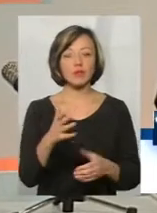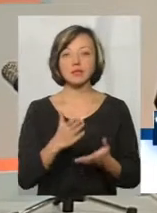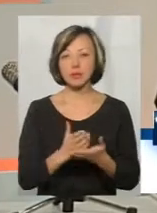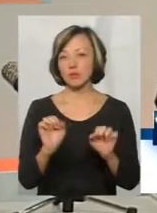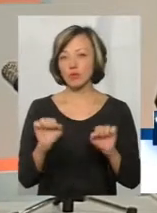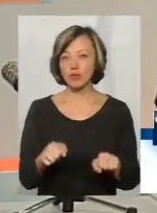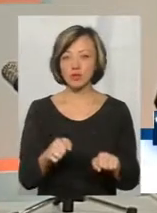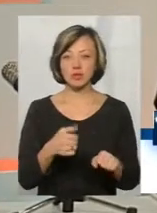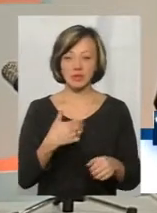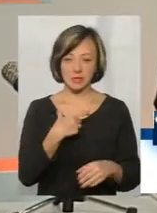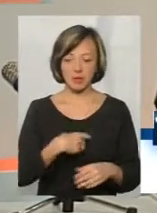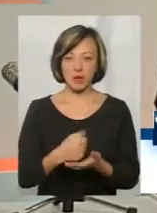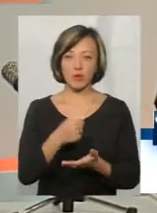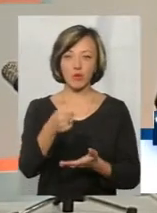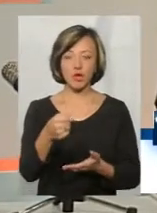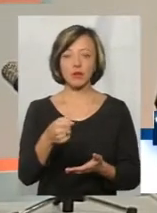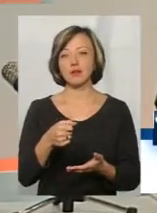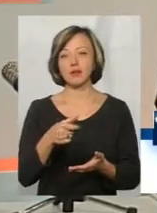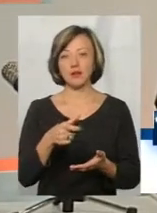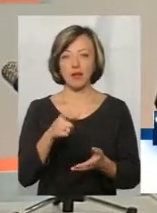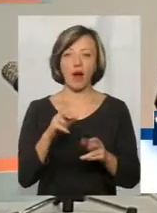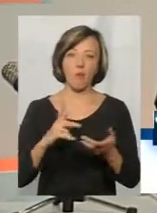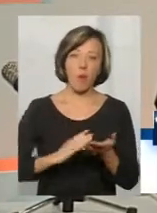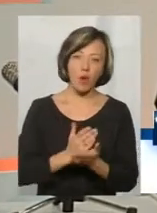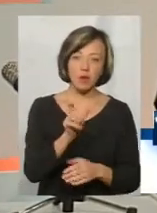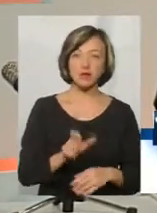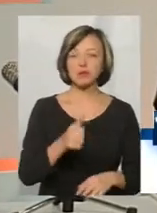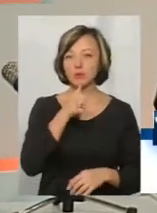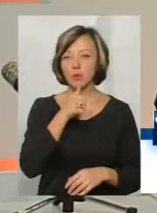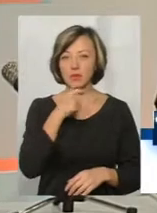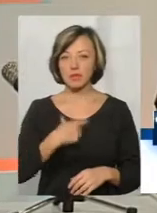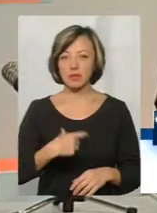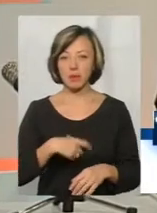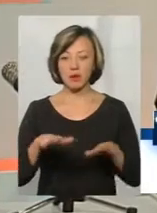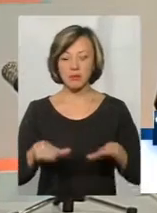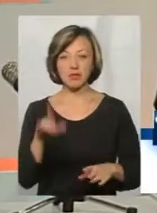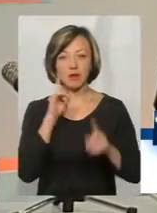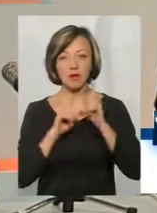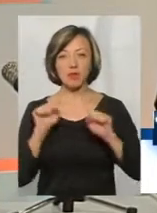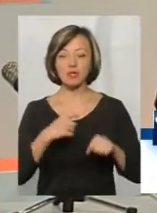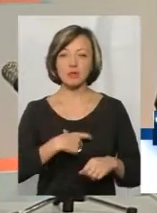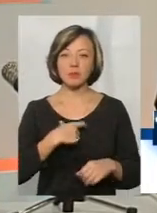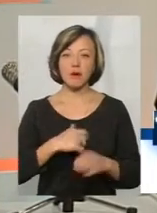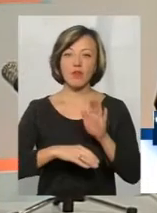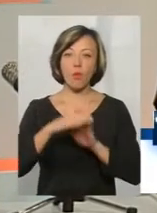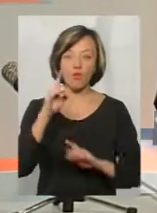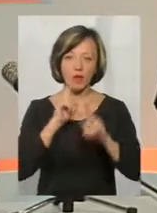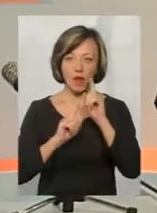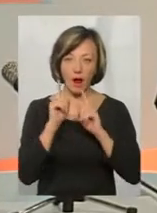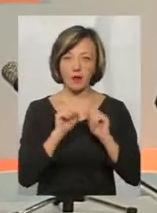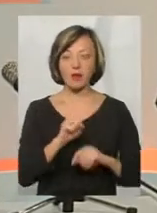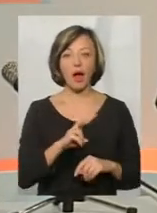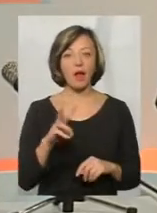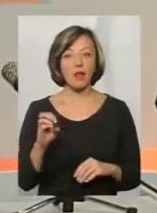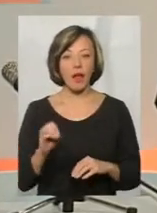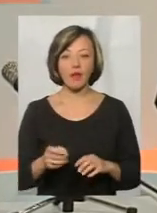можете собі податися в політику, можете спробувати себе в місцевій раді, можете спробувати себе в Верховній раді, але,